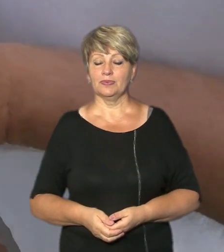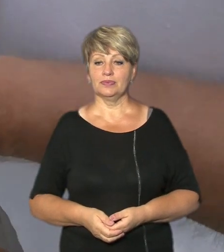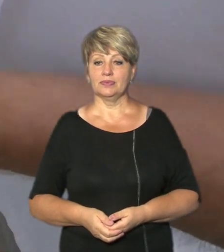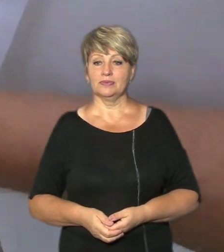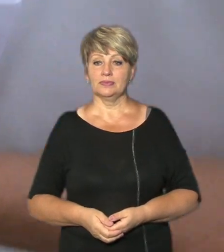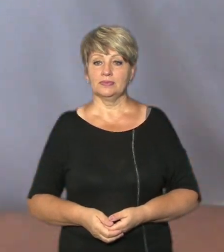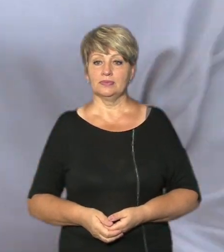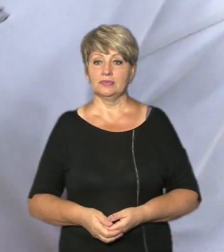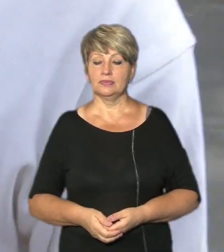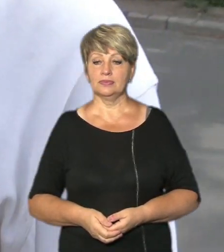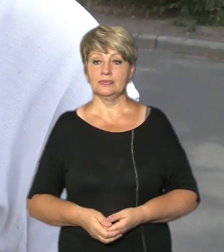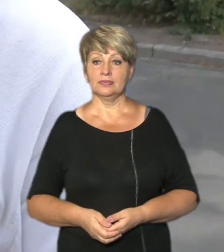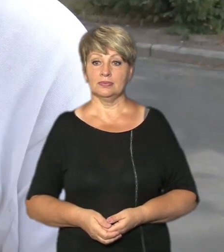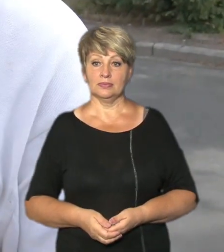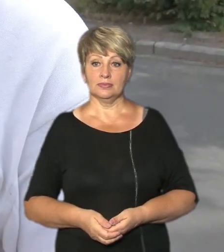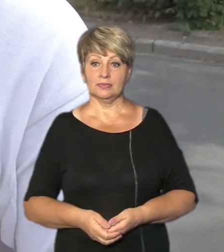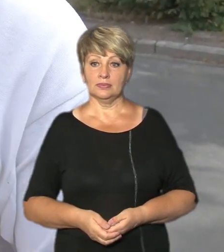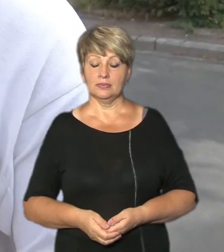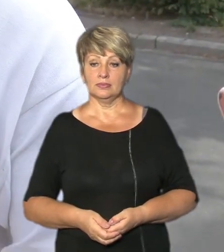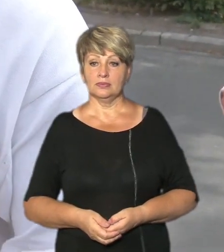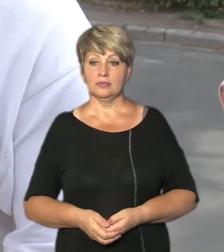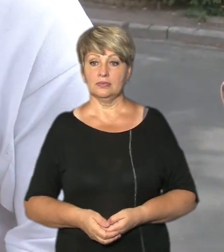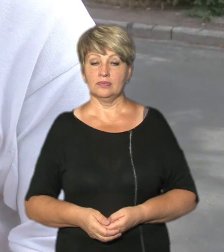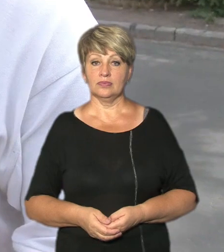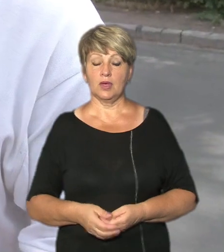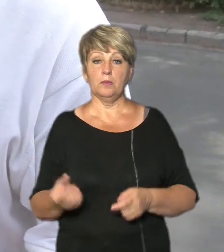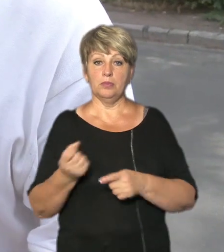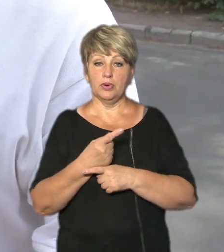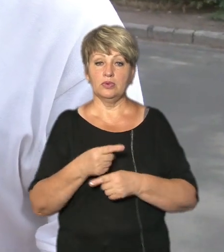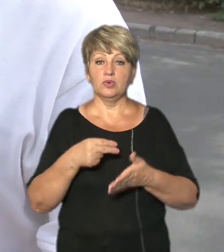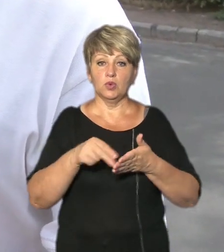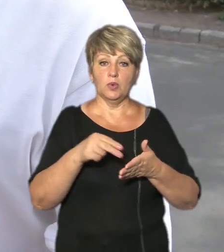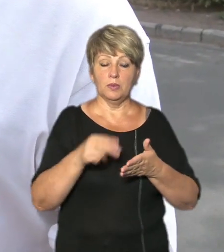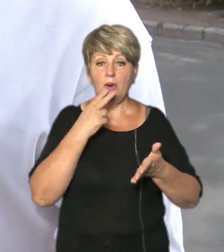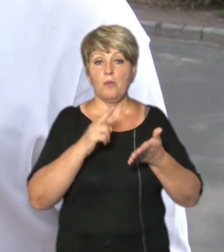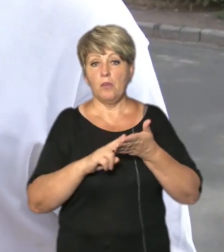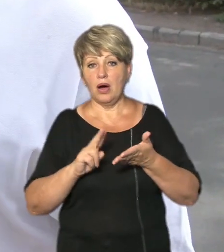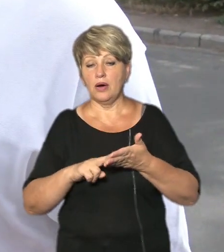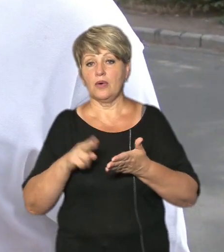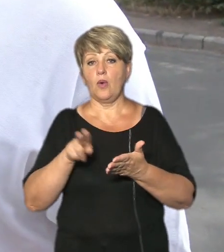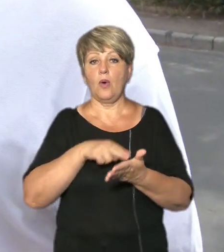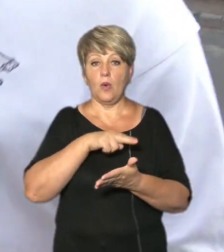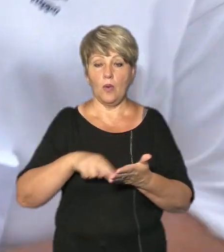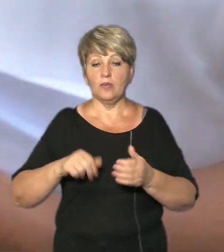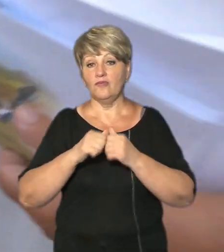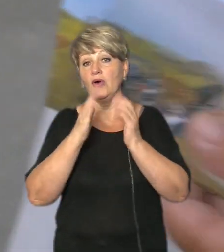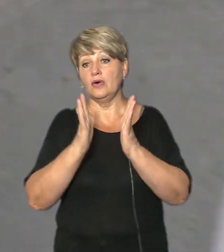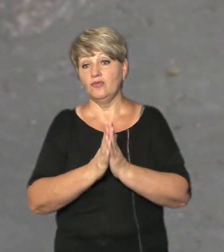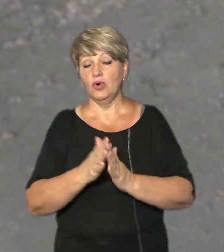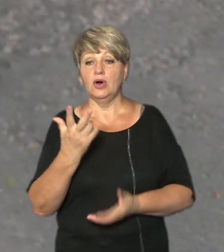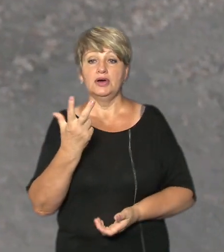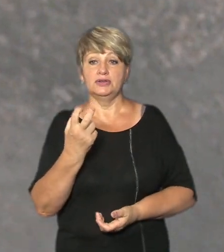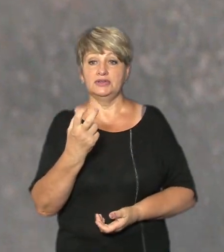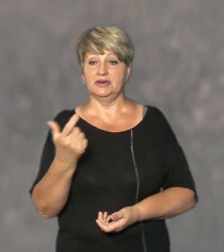вийшла на 300 рублей Тут ще марка, але це марка патронів